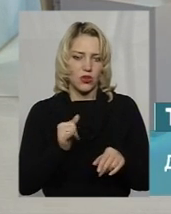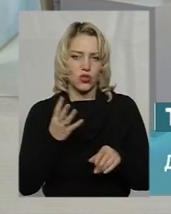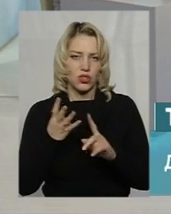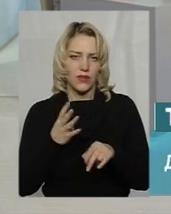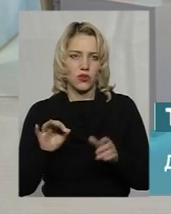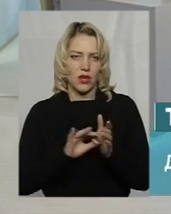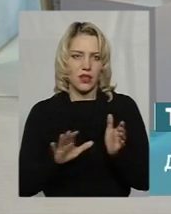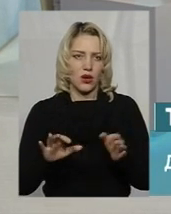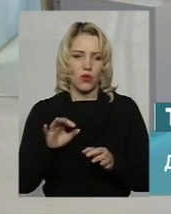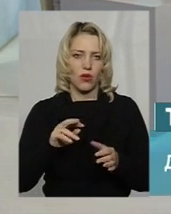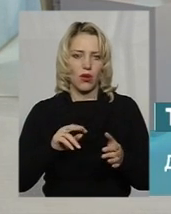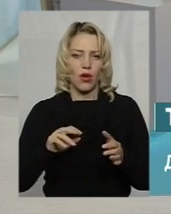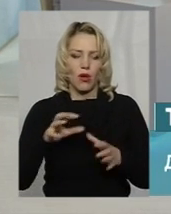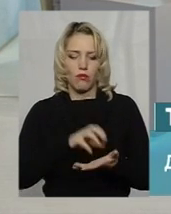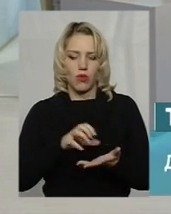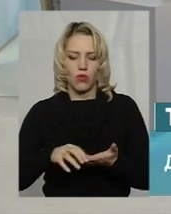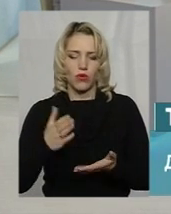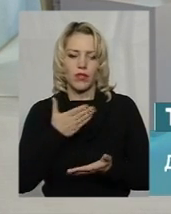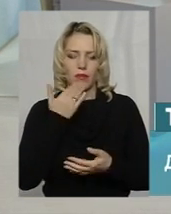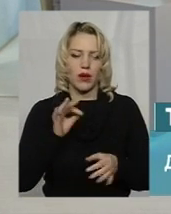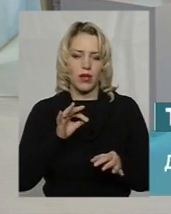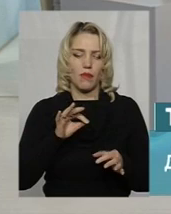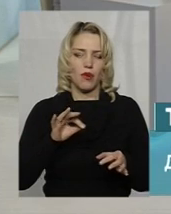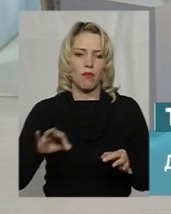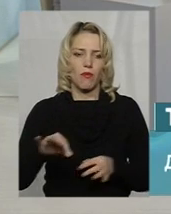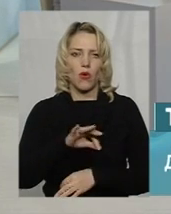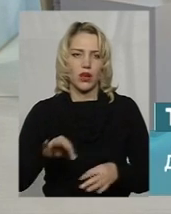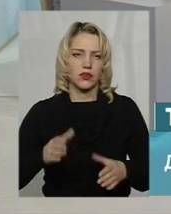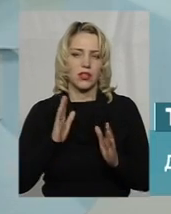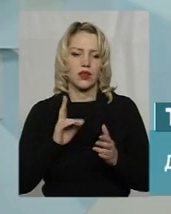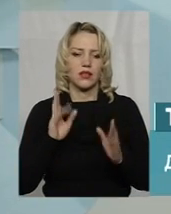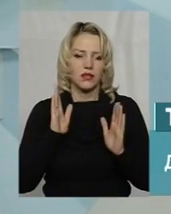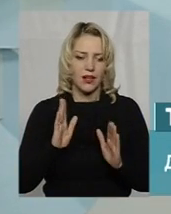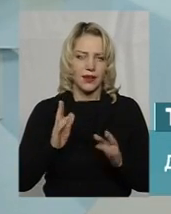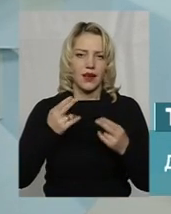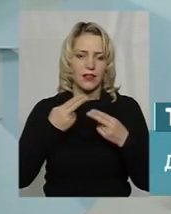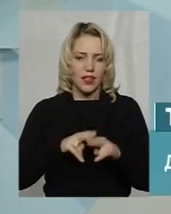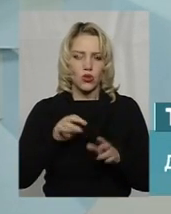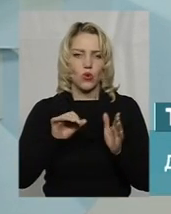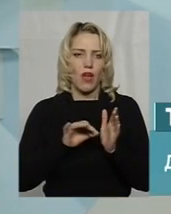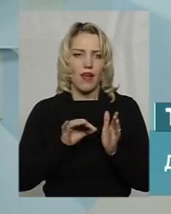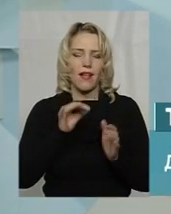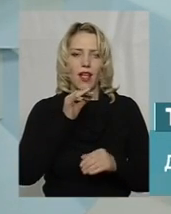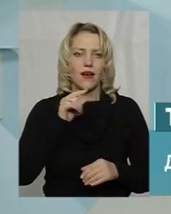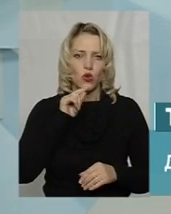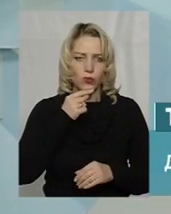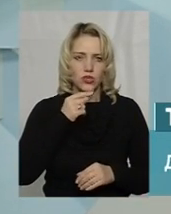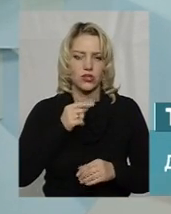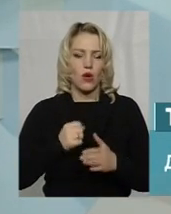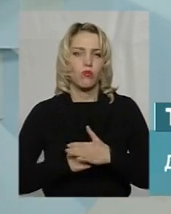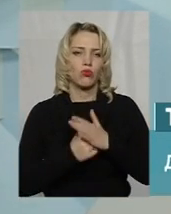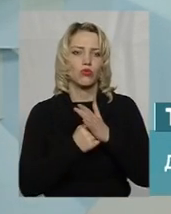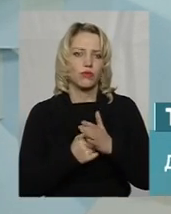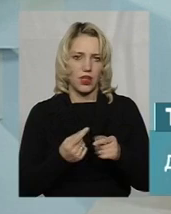немає ще навіть проєкту, тобто, є лише техніко-економічне обґрантування. Наступним етапом буде прийняття, буде,